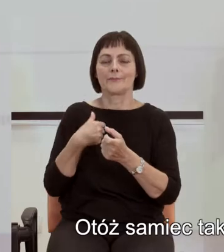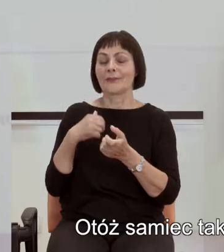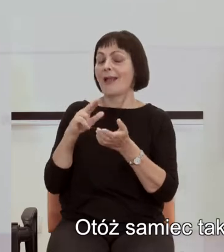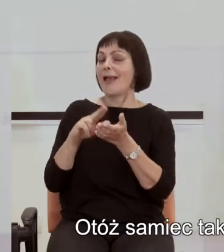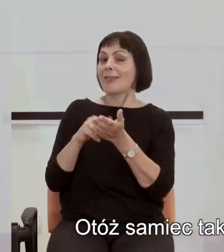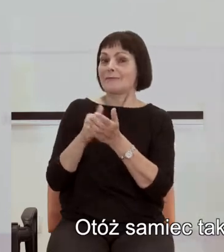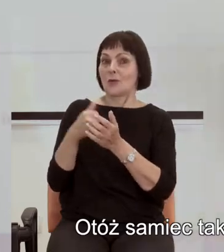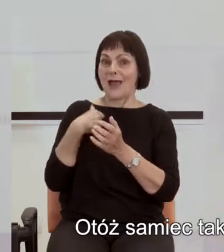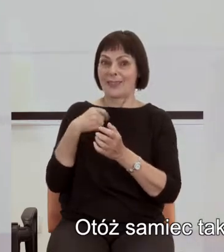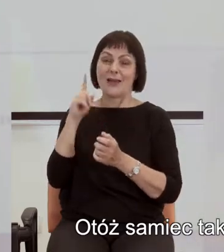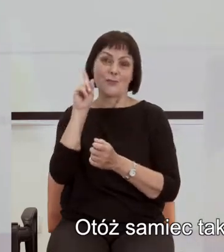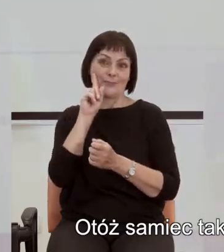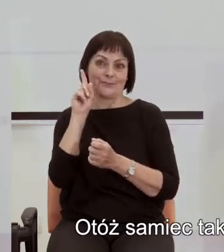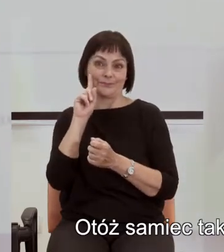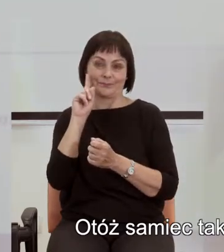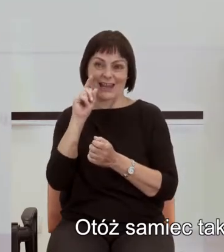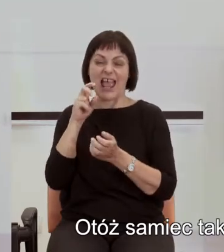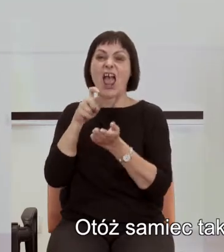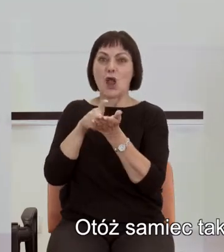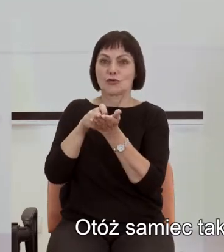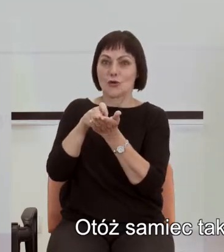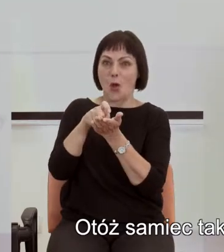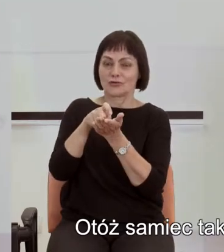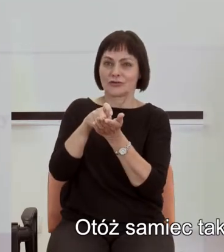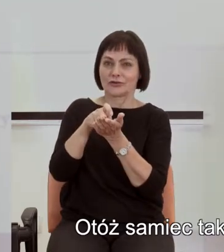samiec takiego chrząszcza